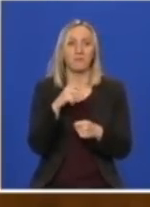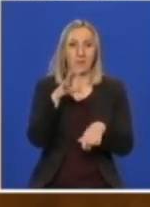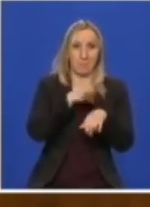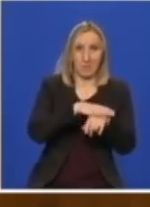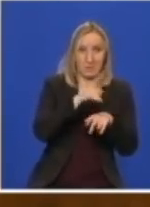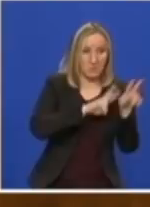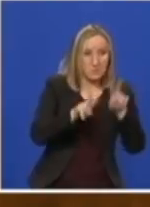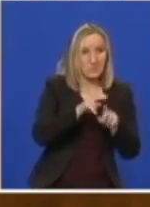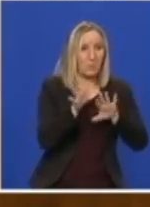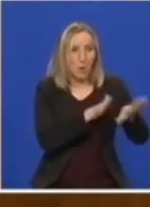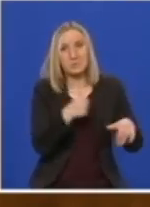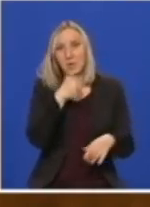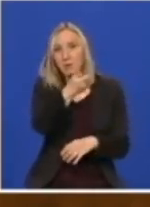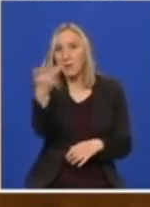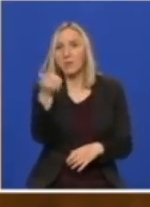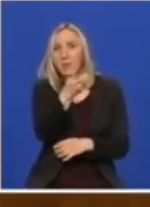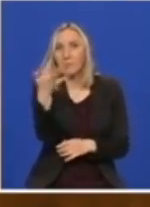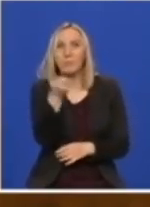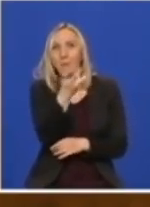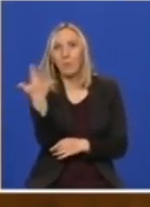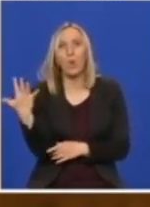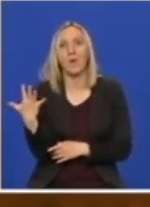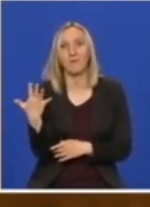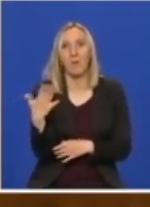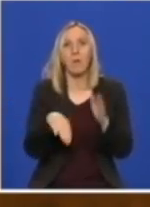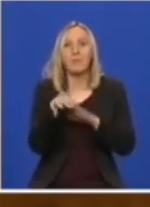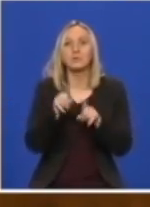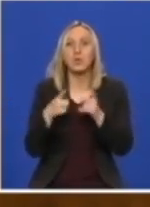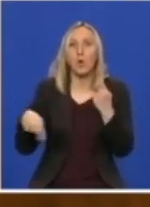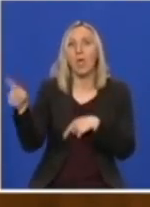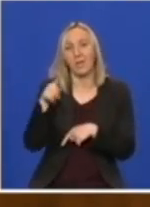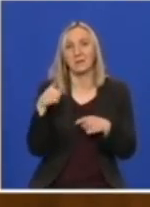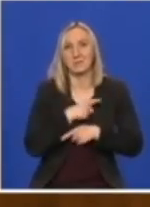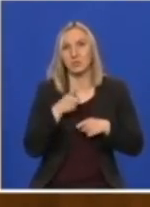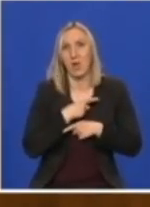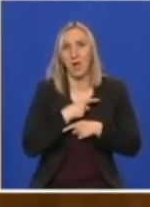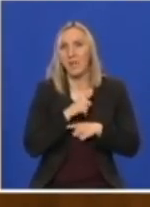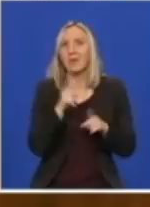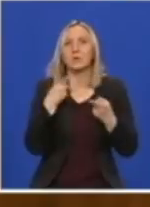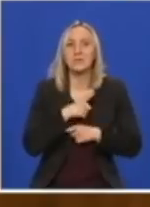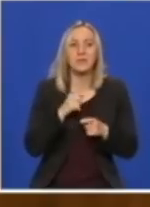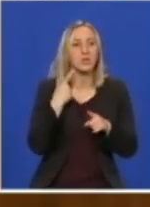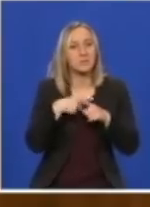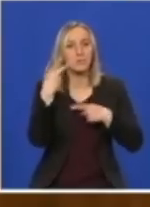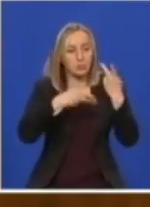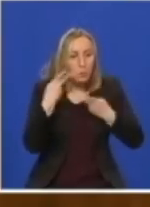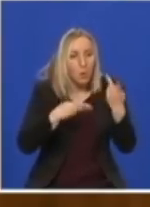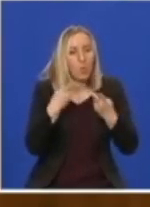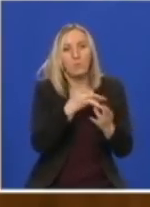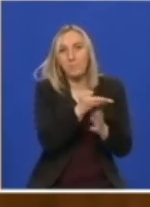sada to da ostavi sa strani i da prebrojeva. Verujte mi, to je ono na što se kolege najviše žale. Niko se ne želi zato što pregleda bolesniki.